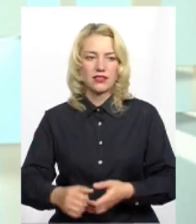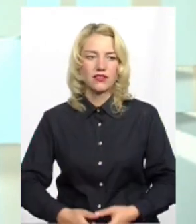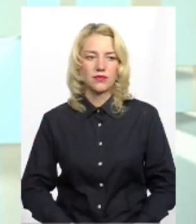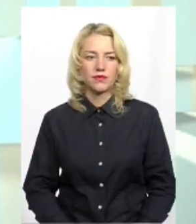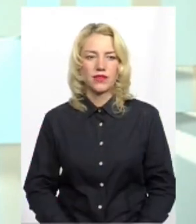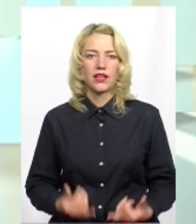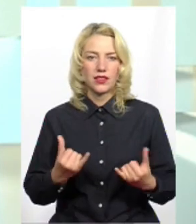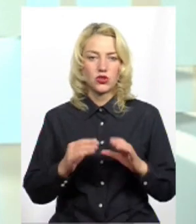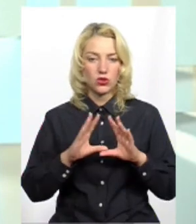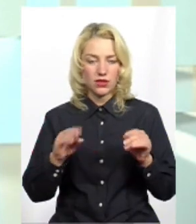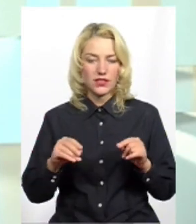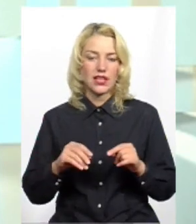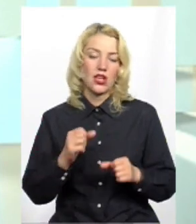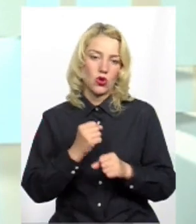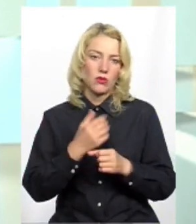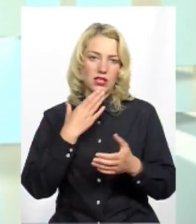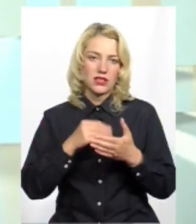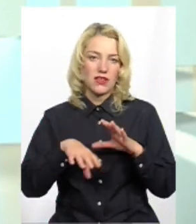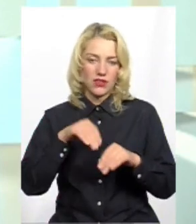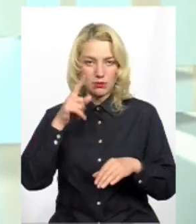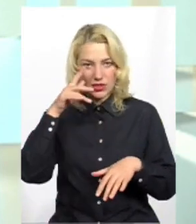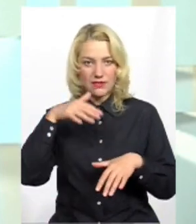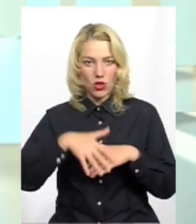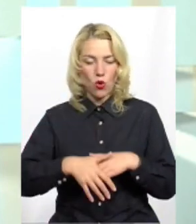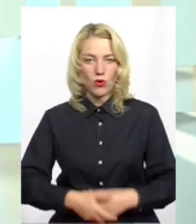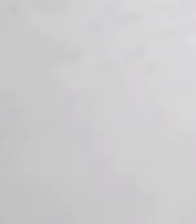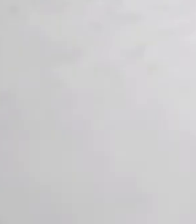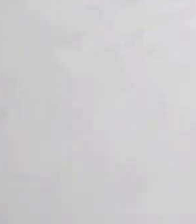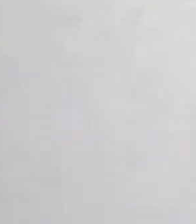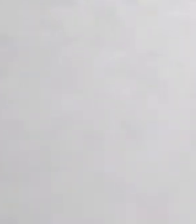На сьогодні все, а робіть свій вибір свідомо. Дякую.